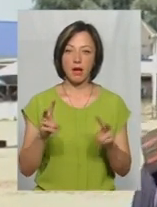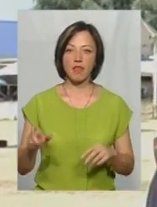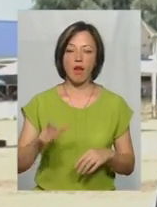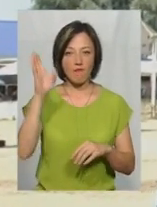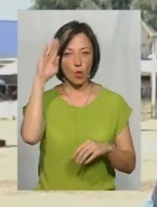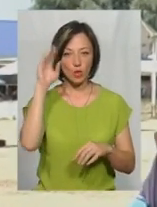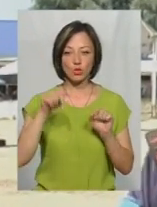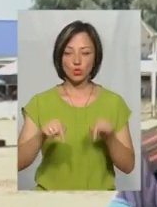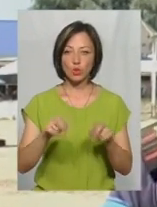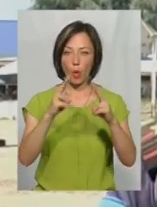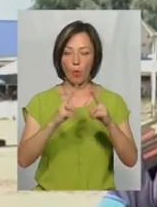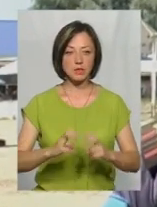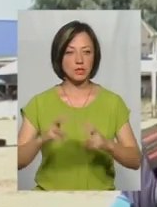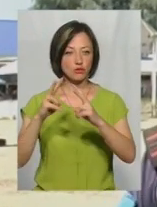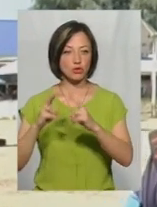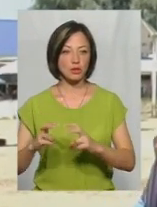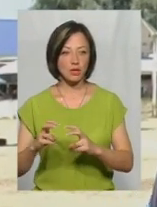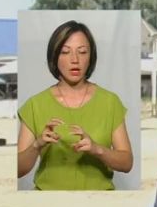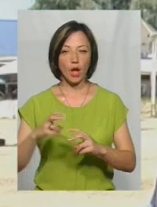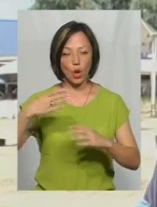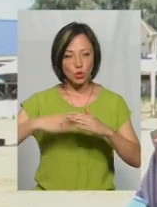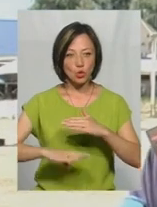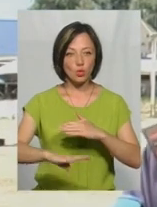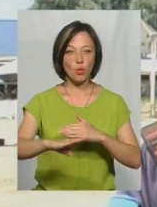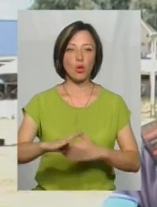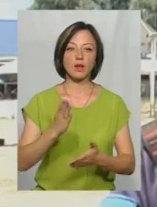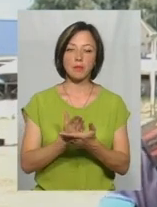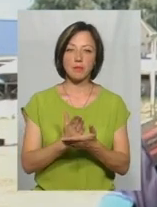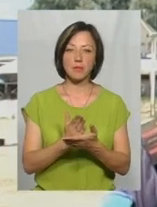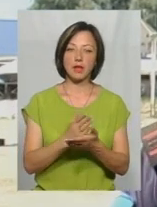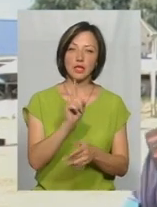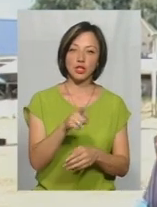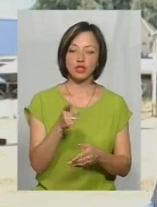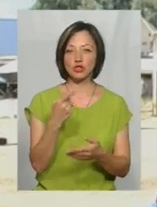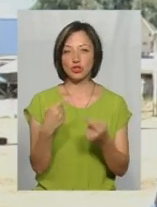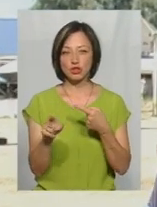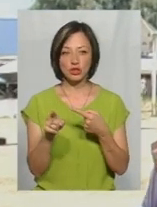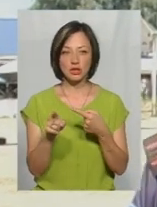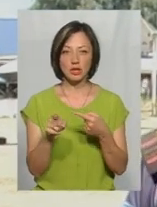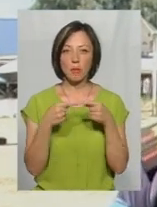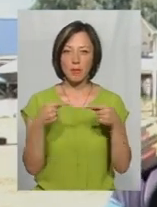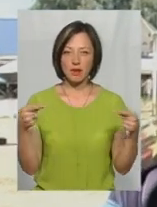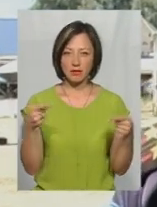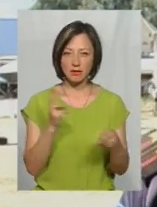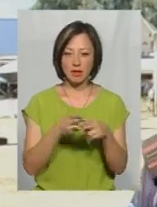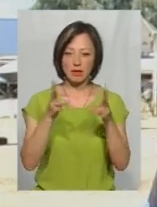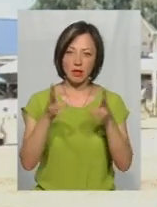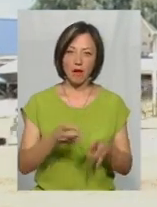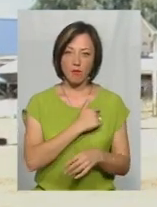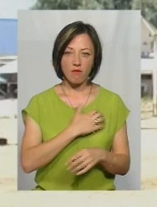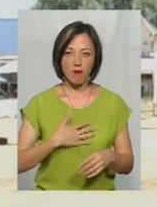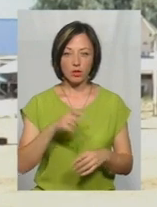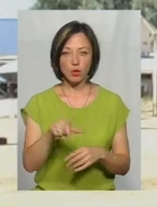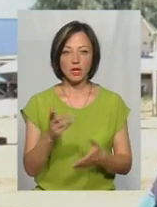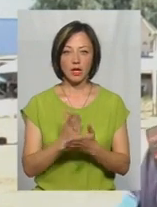По-перше, тут обстежене дно на предмет наявності тих чи інших предметів, які можуть травмувати людину. Тут